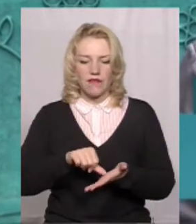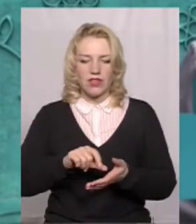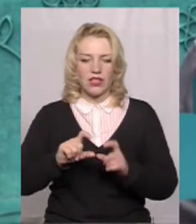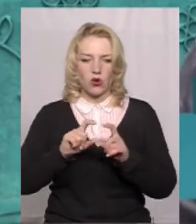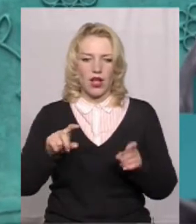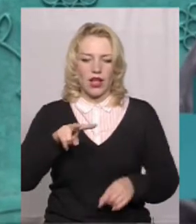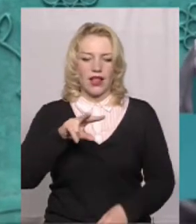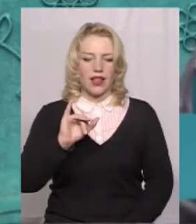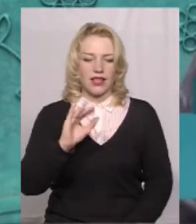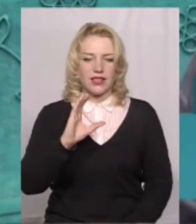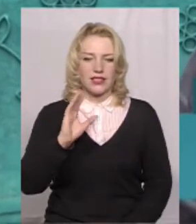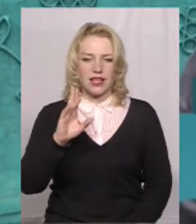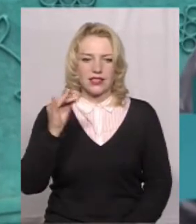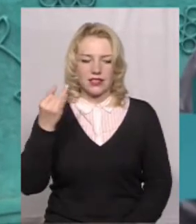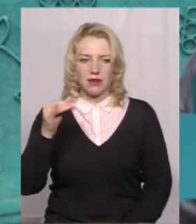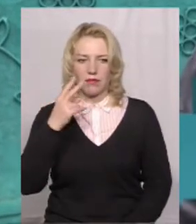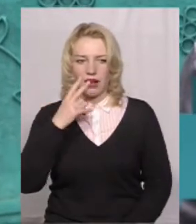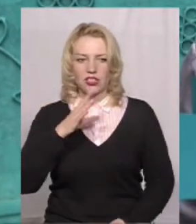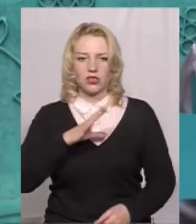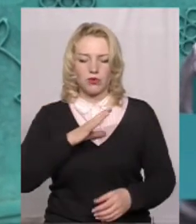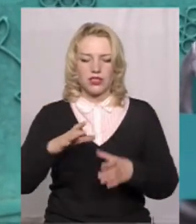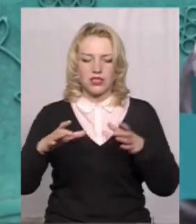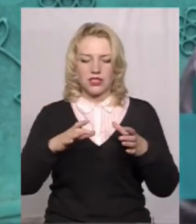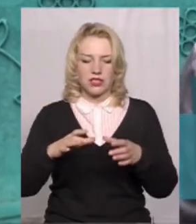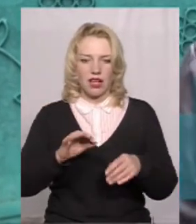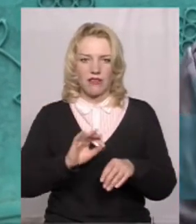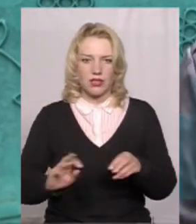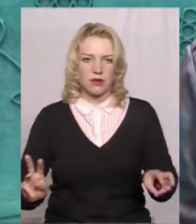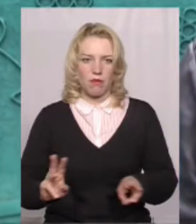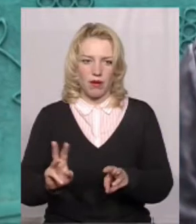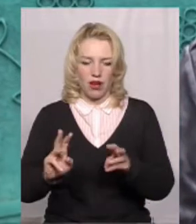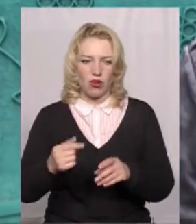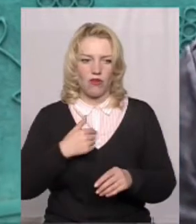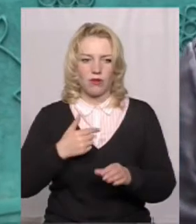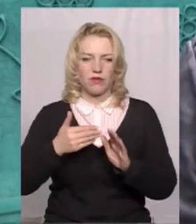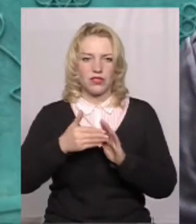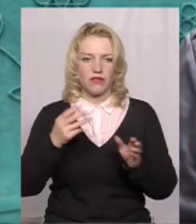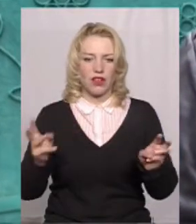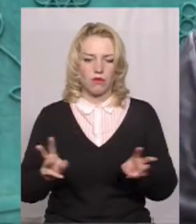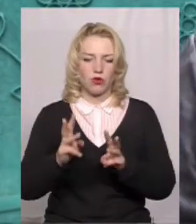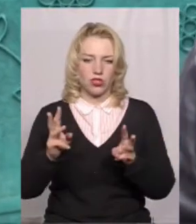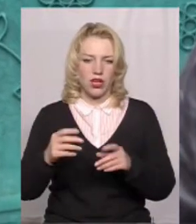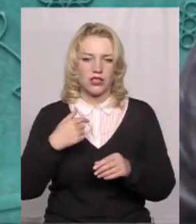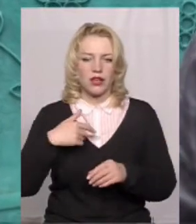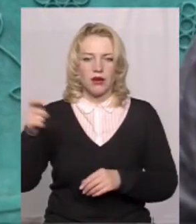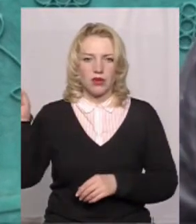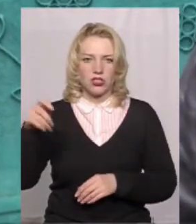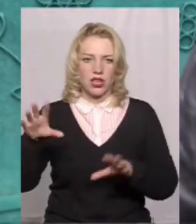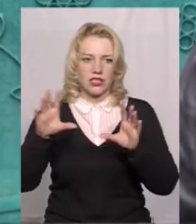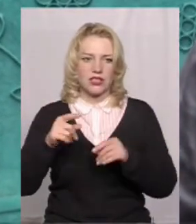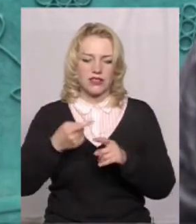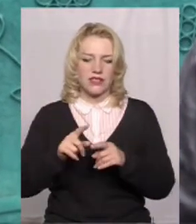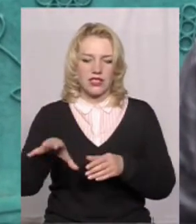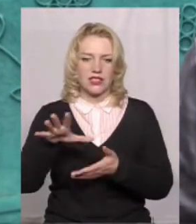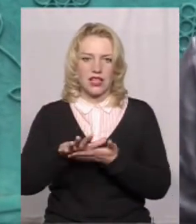став, горів нас тут, бо вони скидали бочки, підпалили. Ми визивали пожарні, пожарні приїжджали, тушили. Це все вони знищують на